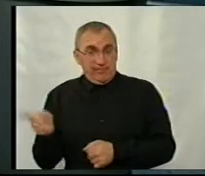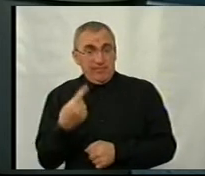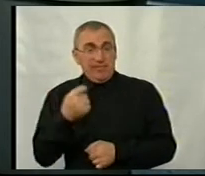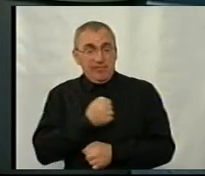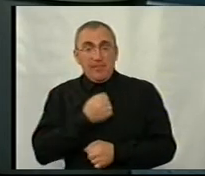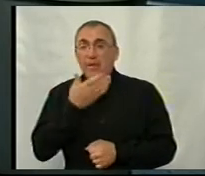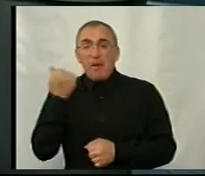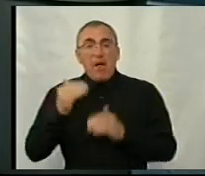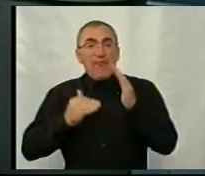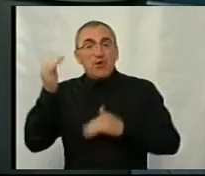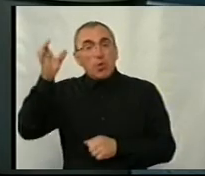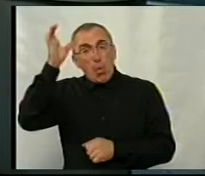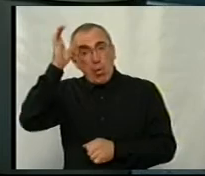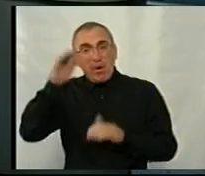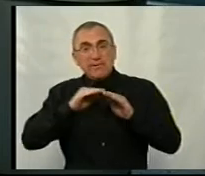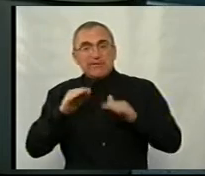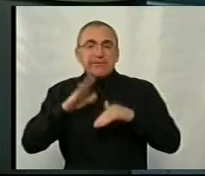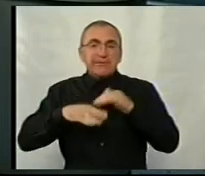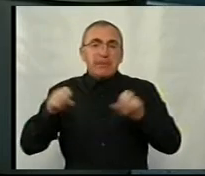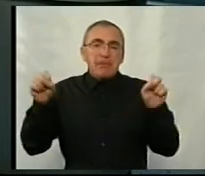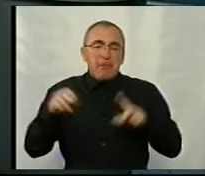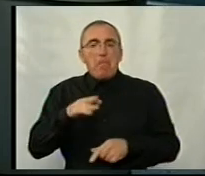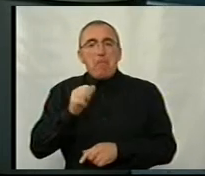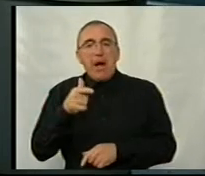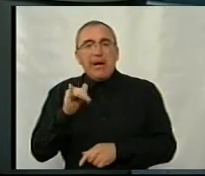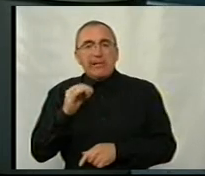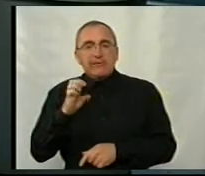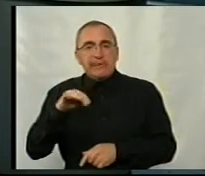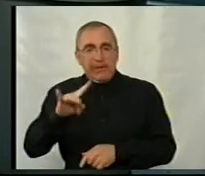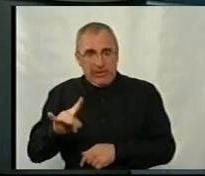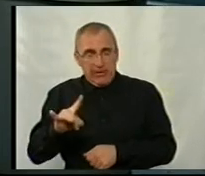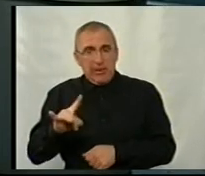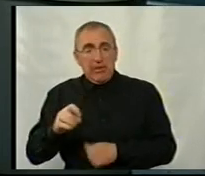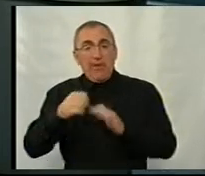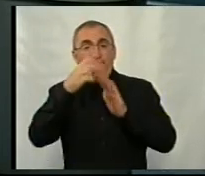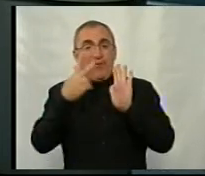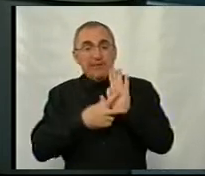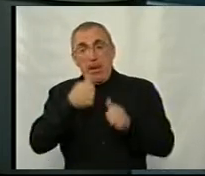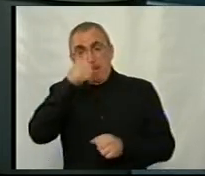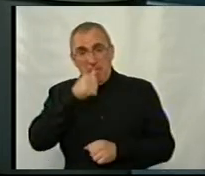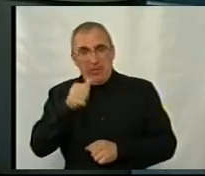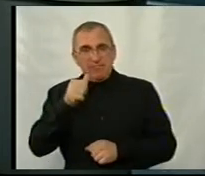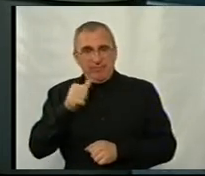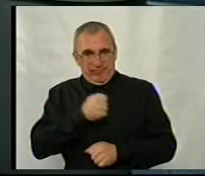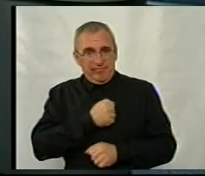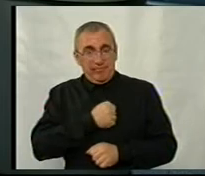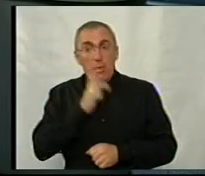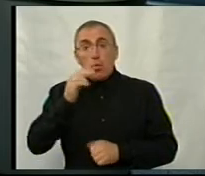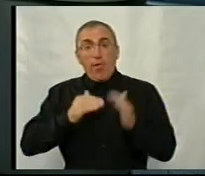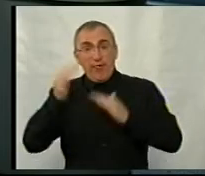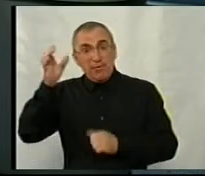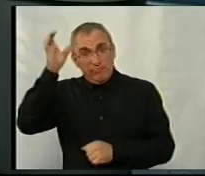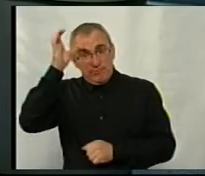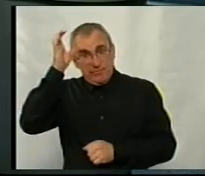вищої освіти, рівня спеціаліст-магістр, 18 місяців. Для тих, хто має вищу освіту,